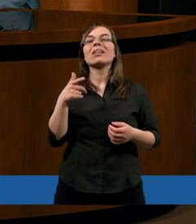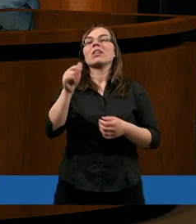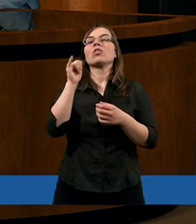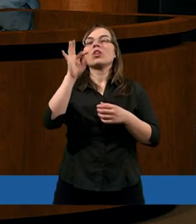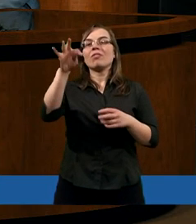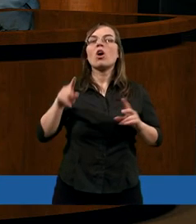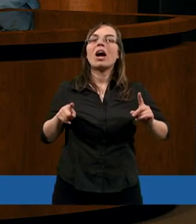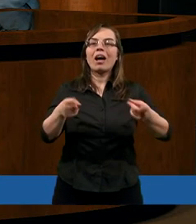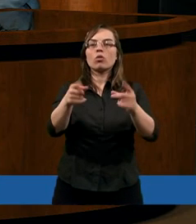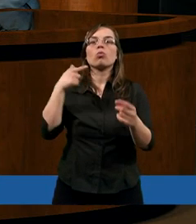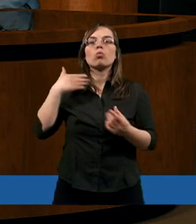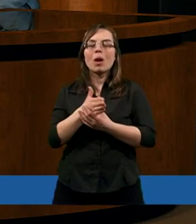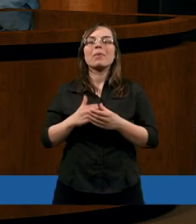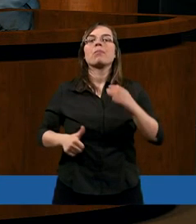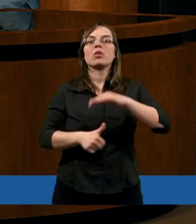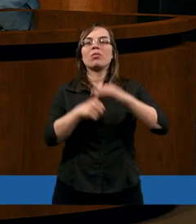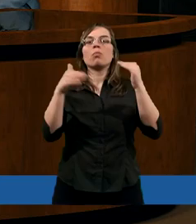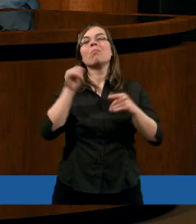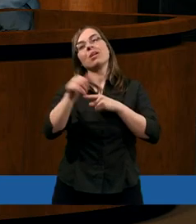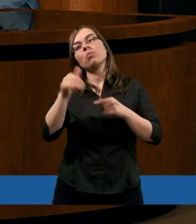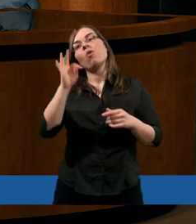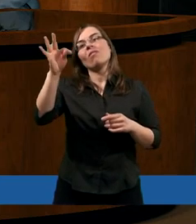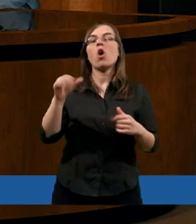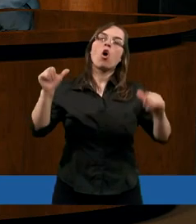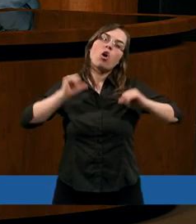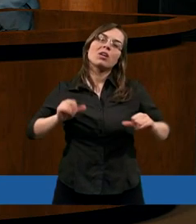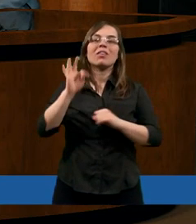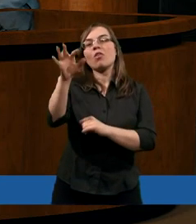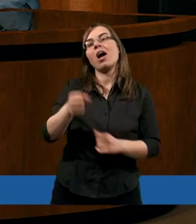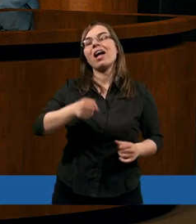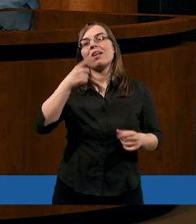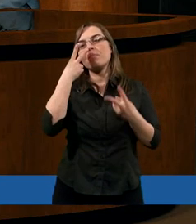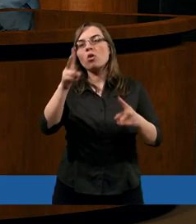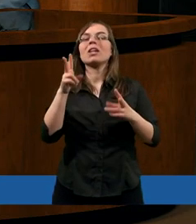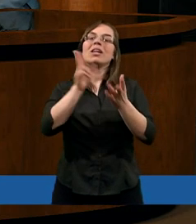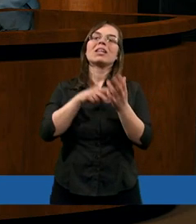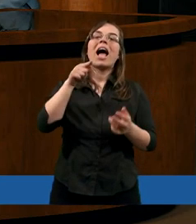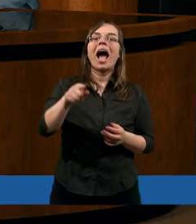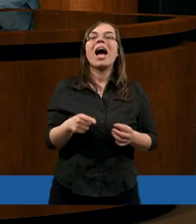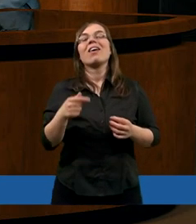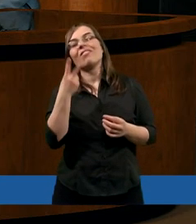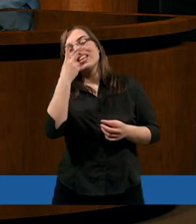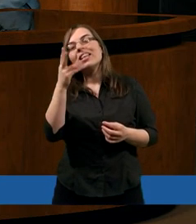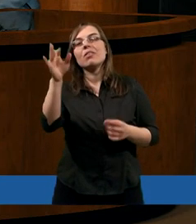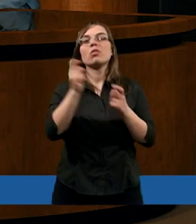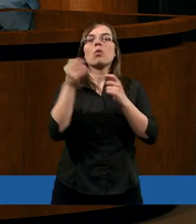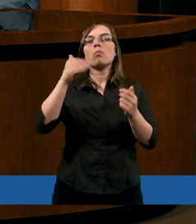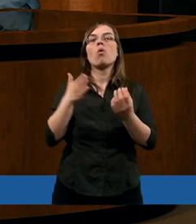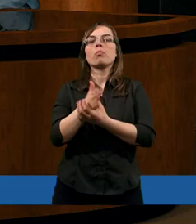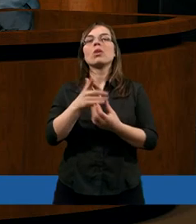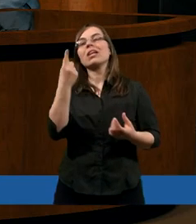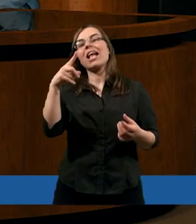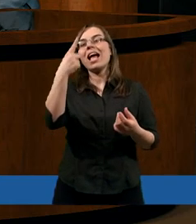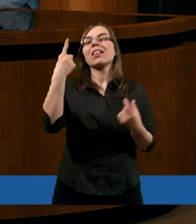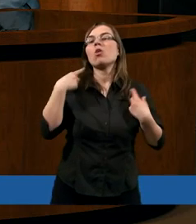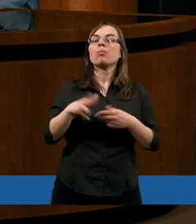realizowaniu Twojego służebnego przywództwa. Być może Twoje oczekiwania, spojrzenie właśnie z tego punktu widzenia pomoże niejednej